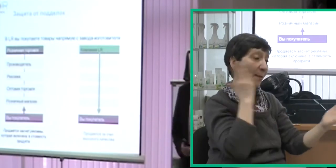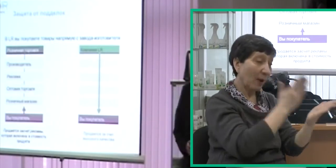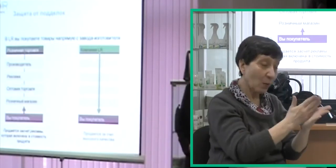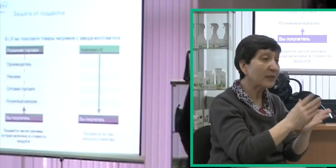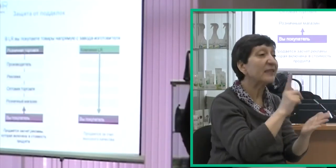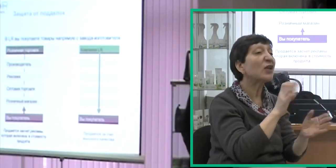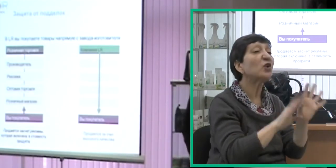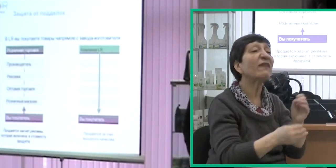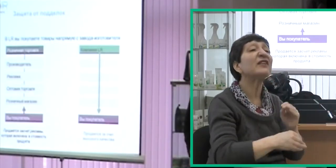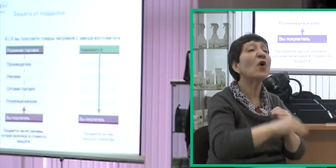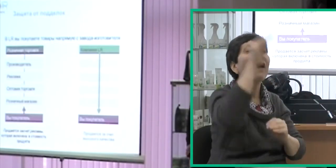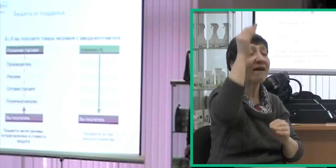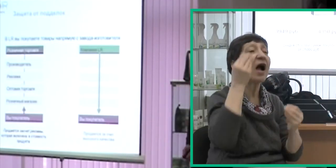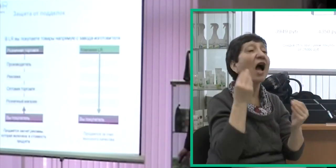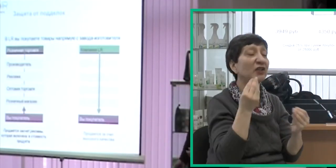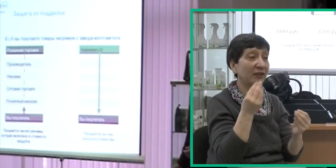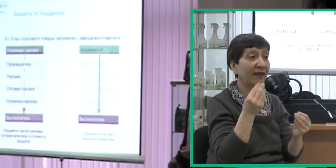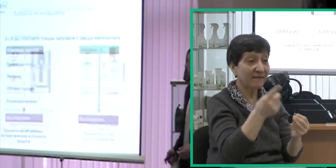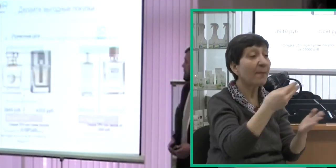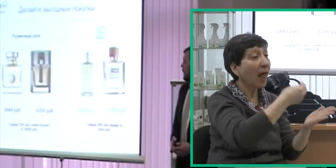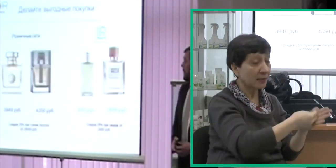продаем наш продукт за счет высокого качества.